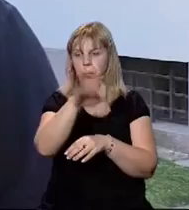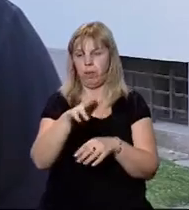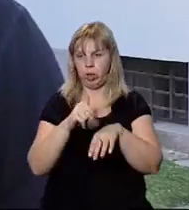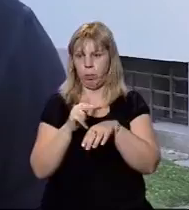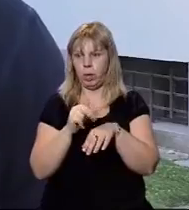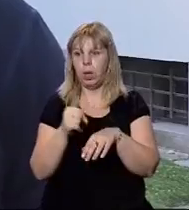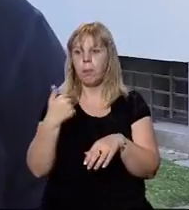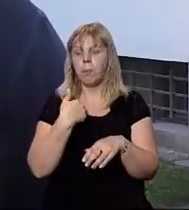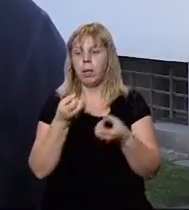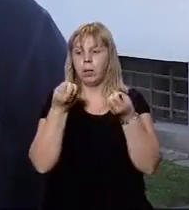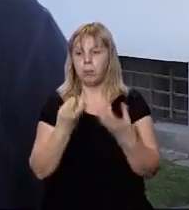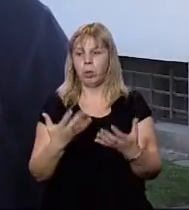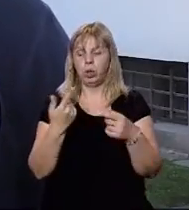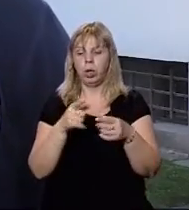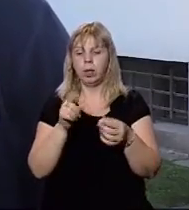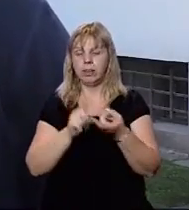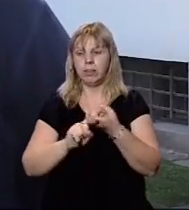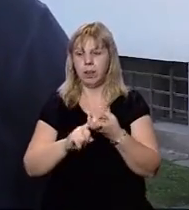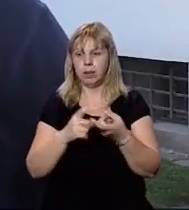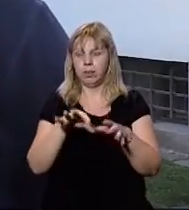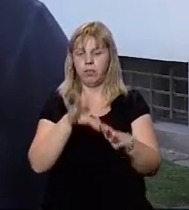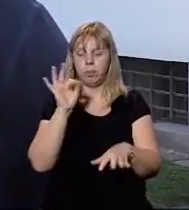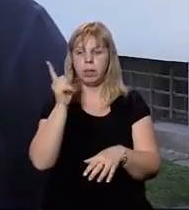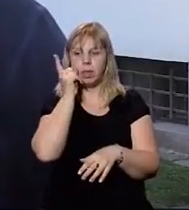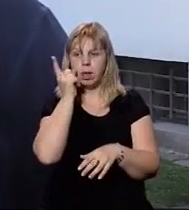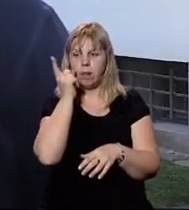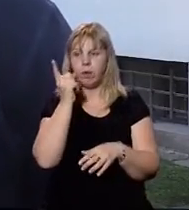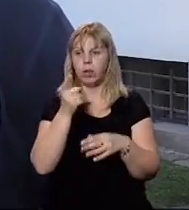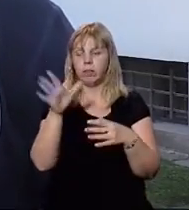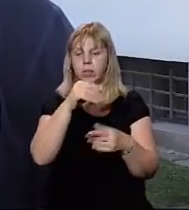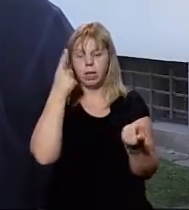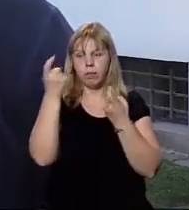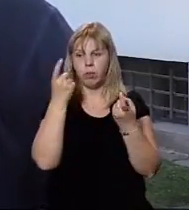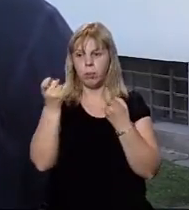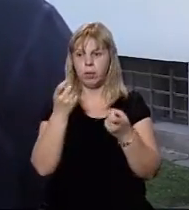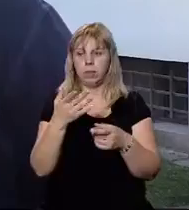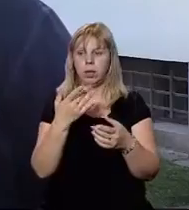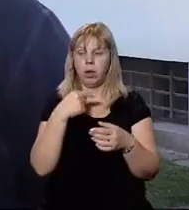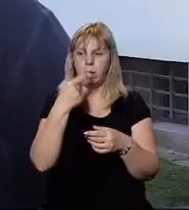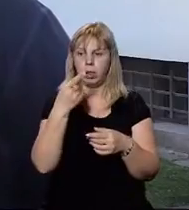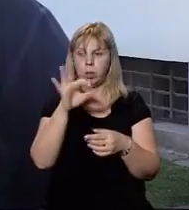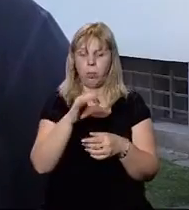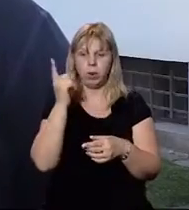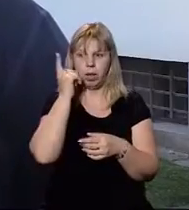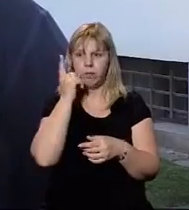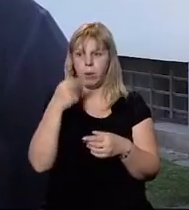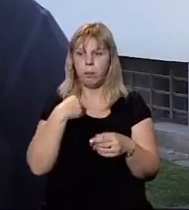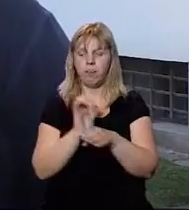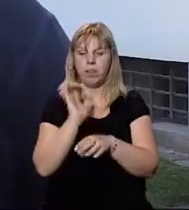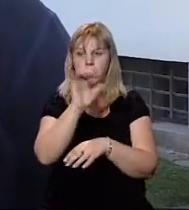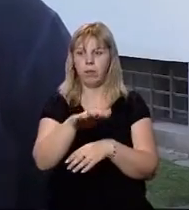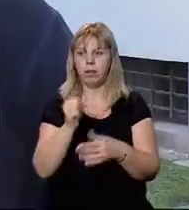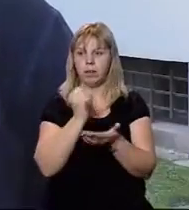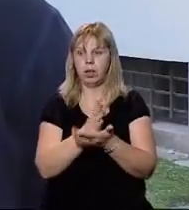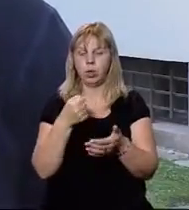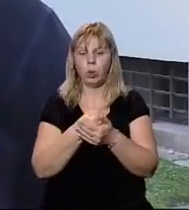Ми спрощуємо комунікацію, вибираємо телефон і всю інформацію, як зазвичай людина каже по телефону, ми відправляємо її